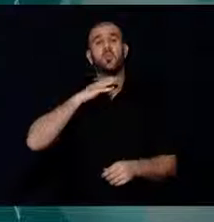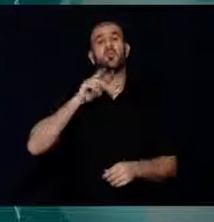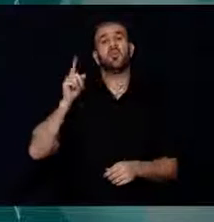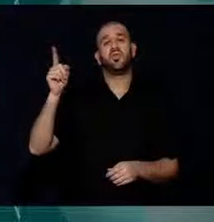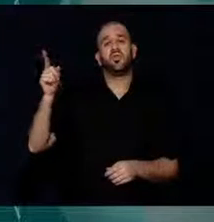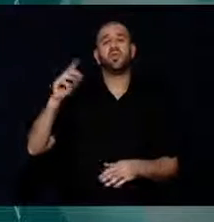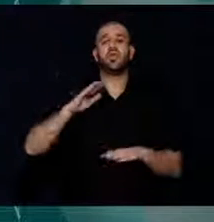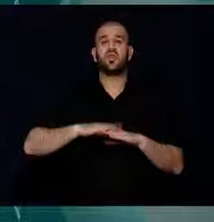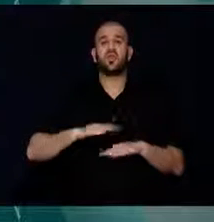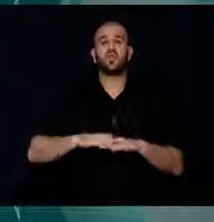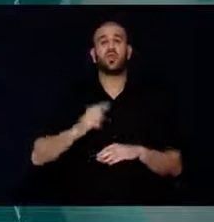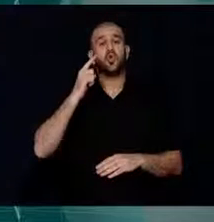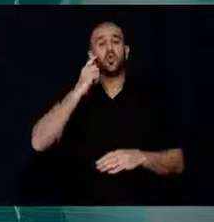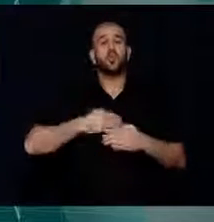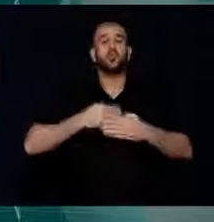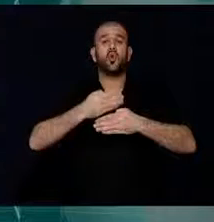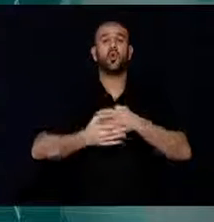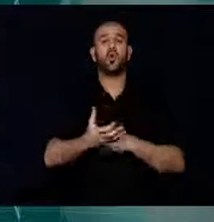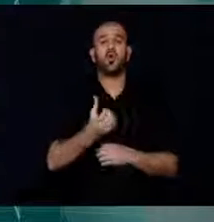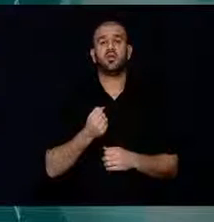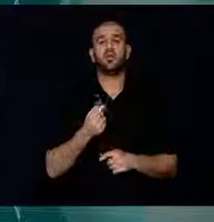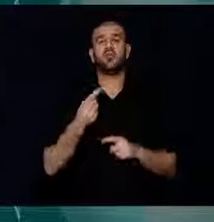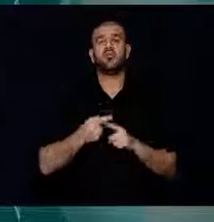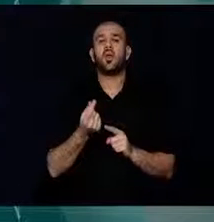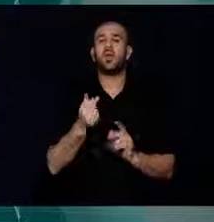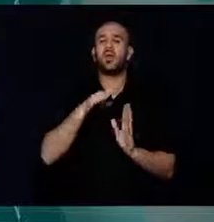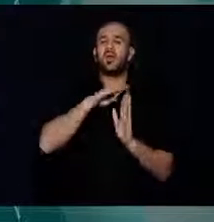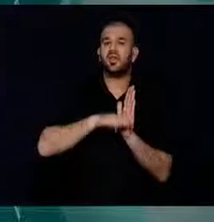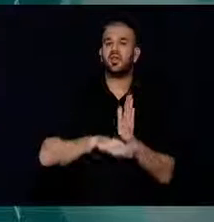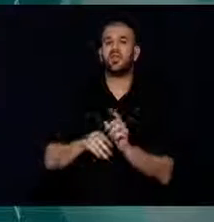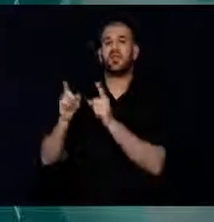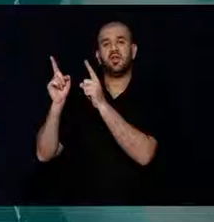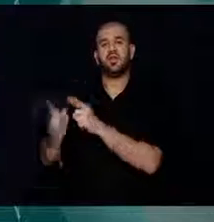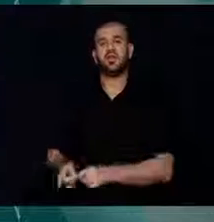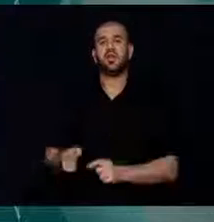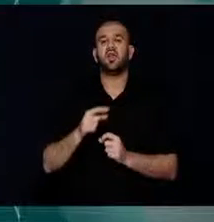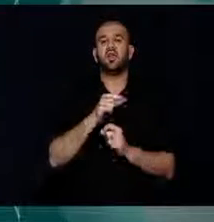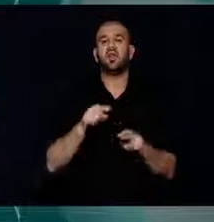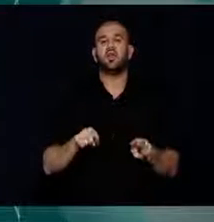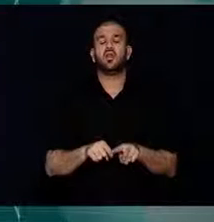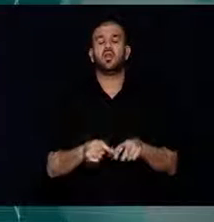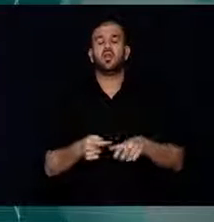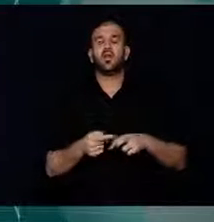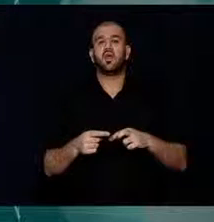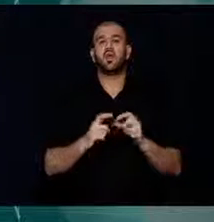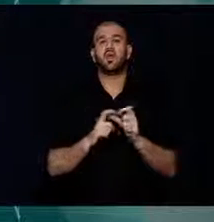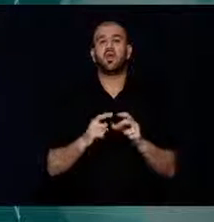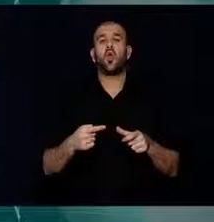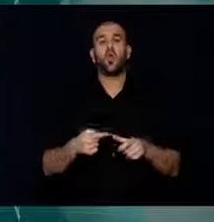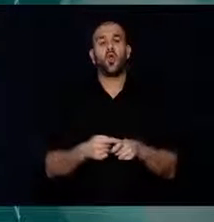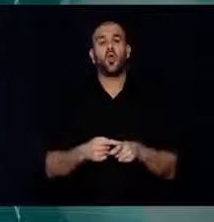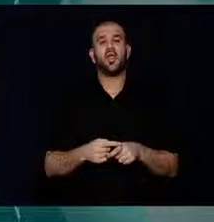alındığını ve indirimle ilgili önerge hazırlanarak Bakanlar Kurulu'na